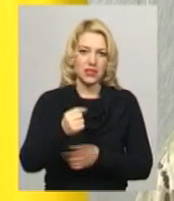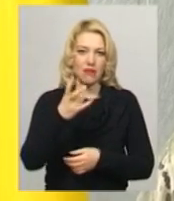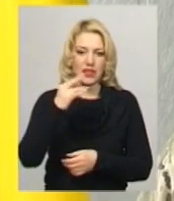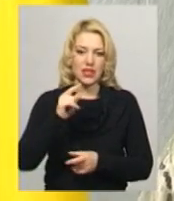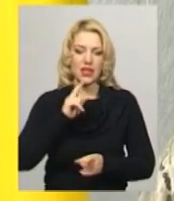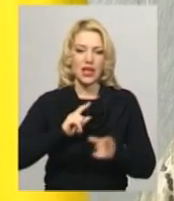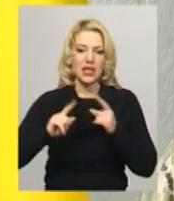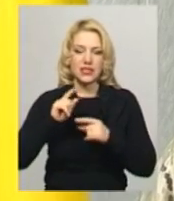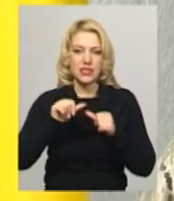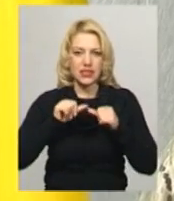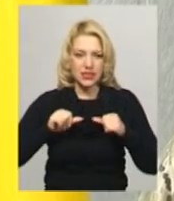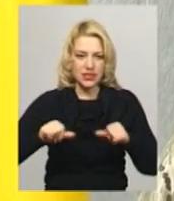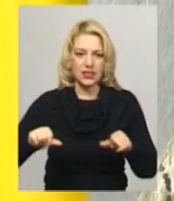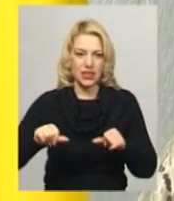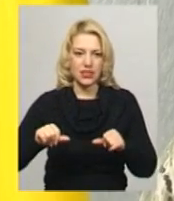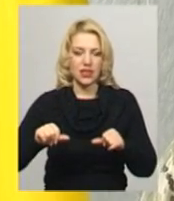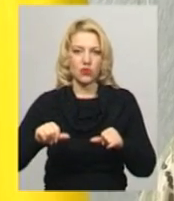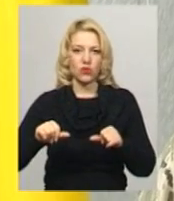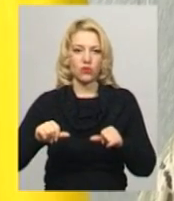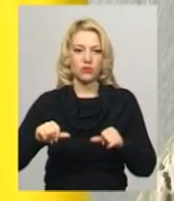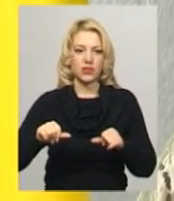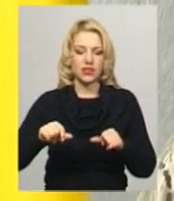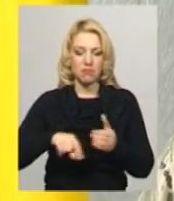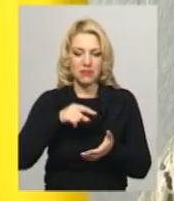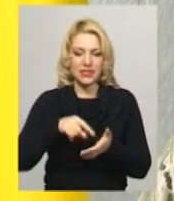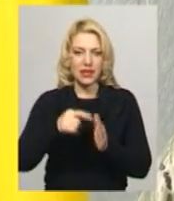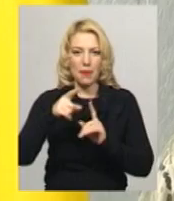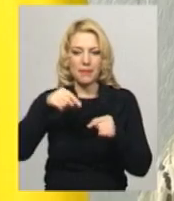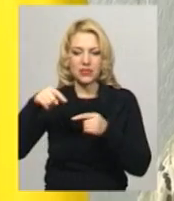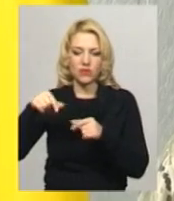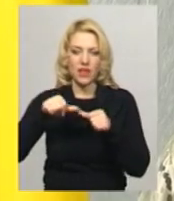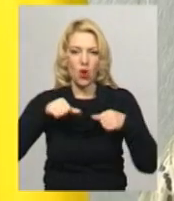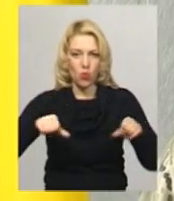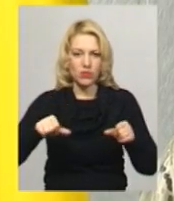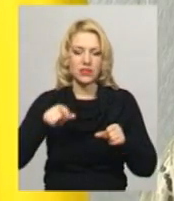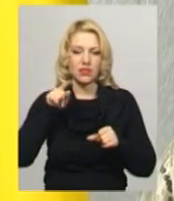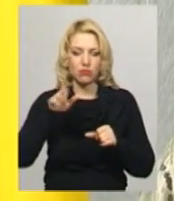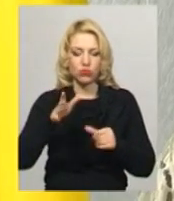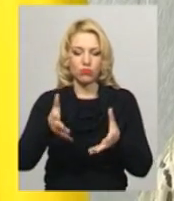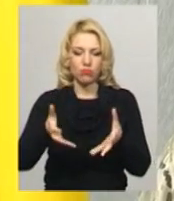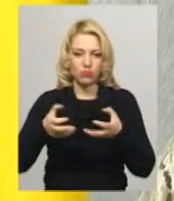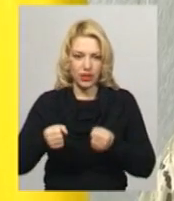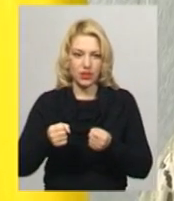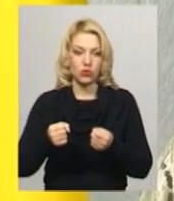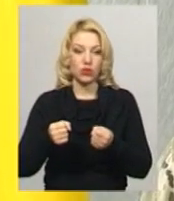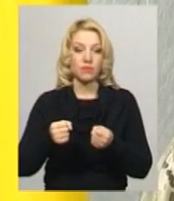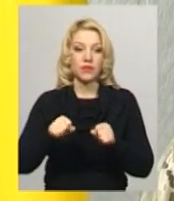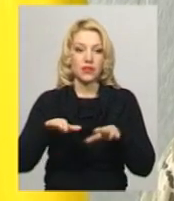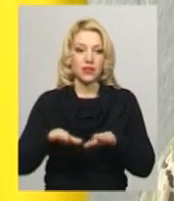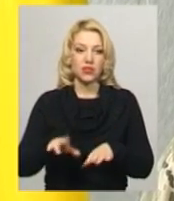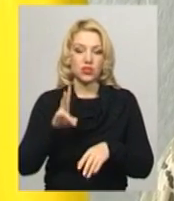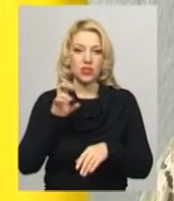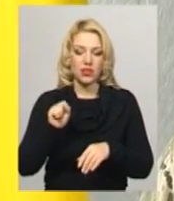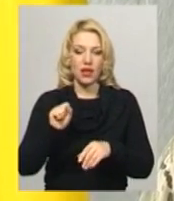міської призовної комісії. На міській призовній комісії буде прийнято рішення